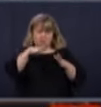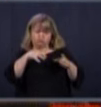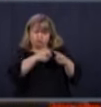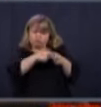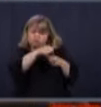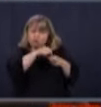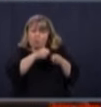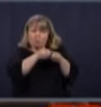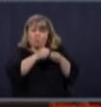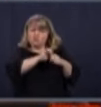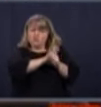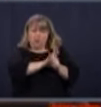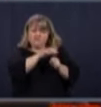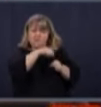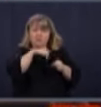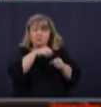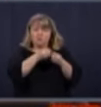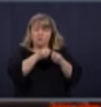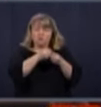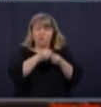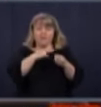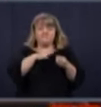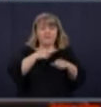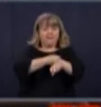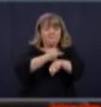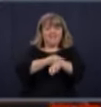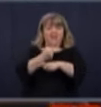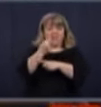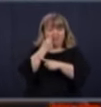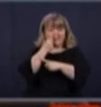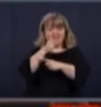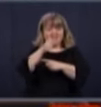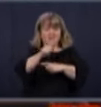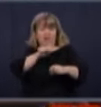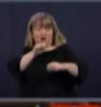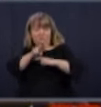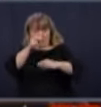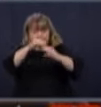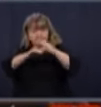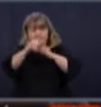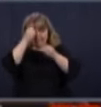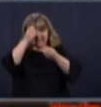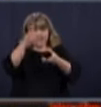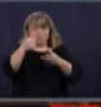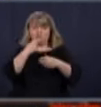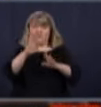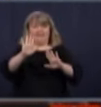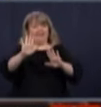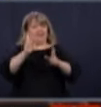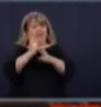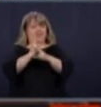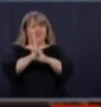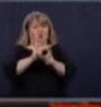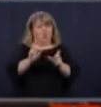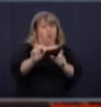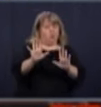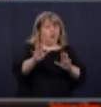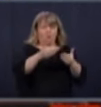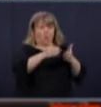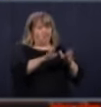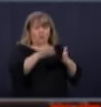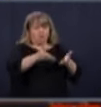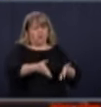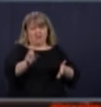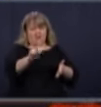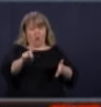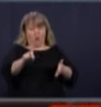dentistes vous ont écrit pas plus tard qu'hier pour vous dire « Ne déconfinez pas, on est trop serré au niveau du réseau hospitalier ». Vous déconfinez